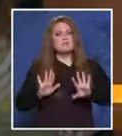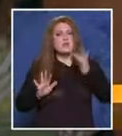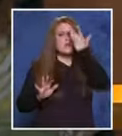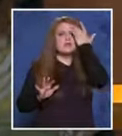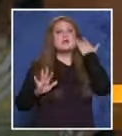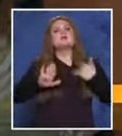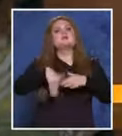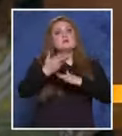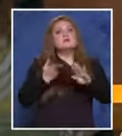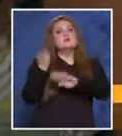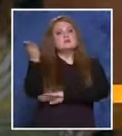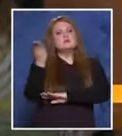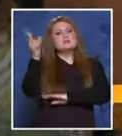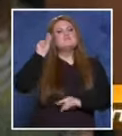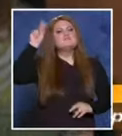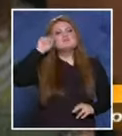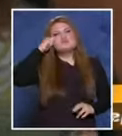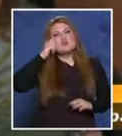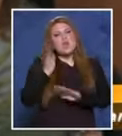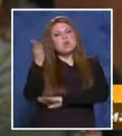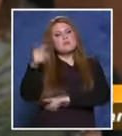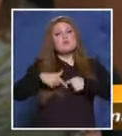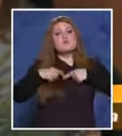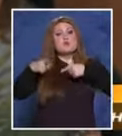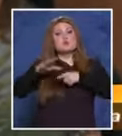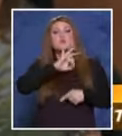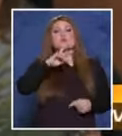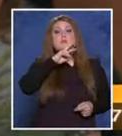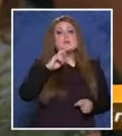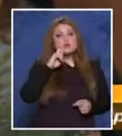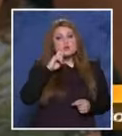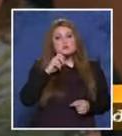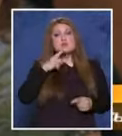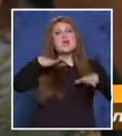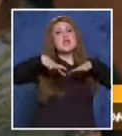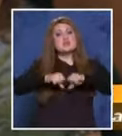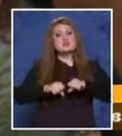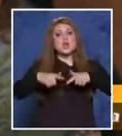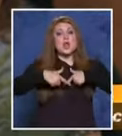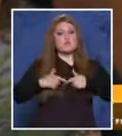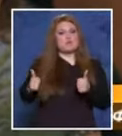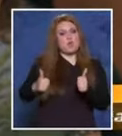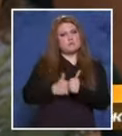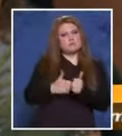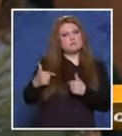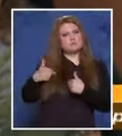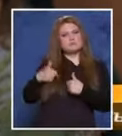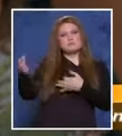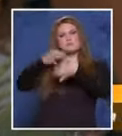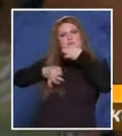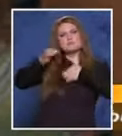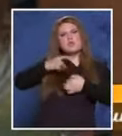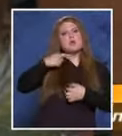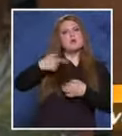се подадат съответните сигнали, жалби в прокуратурата и в полицията. Да се ангажира адвокат на всяка цена, защото тук трябва да има